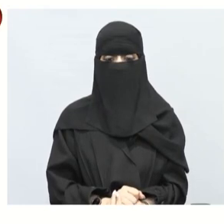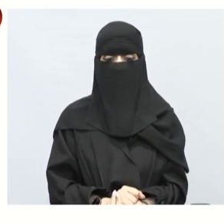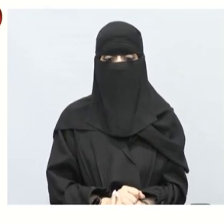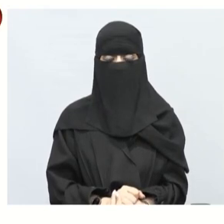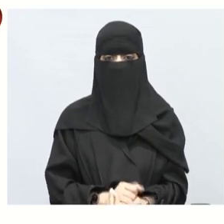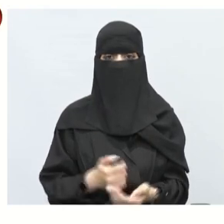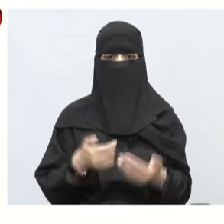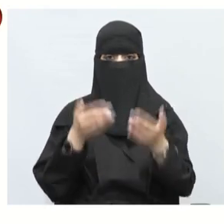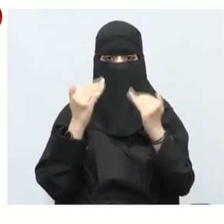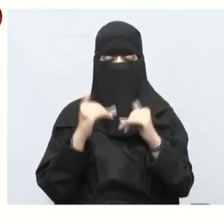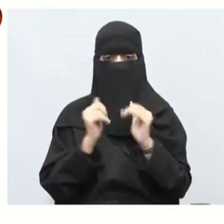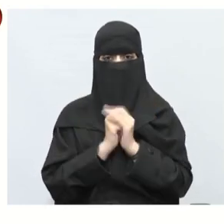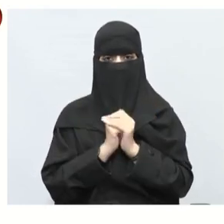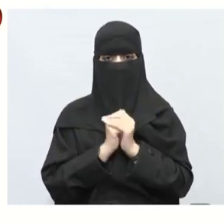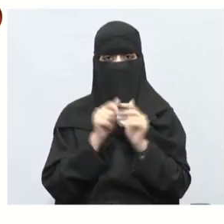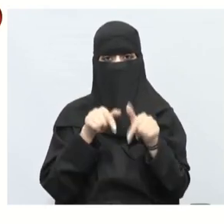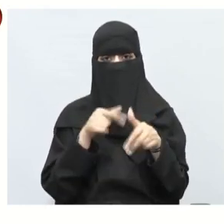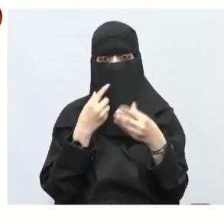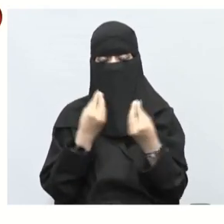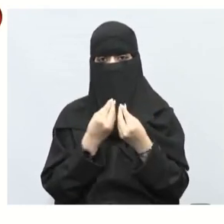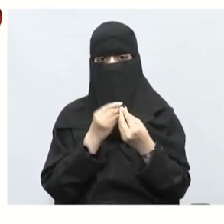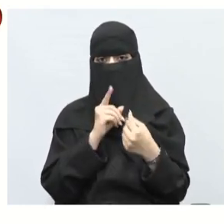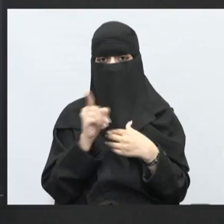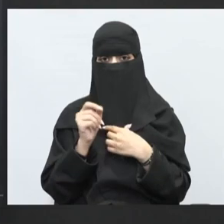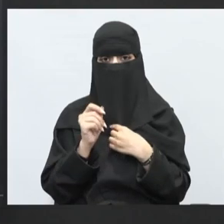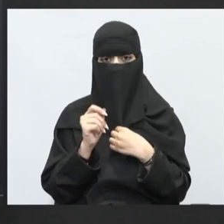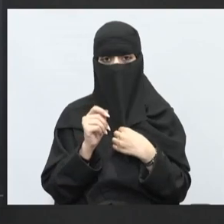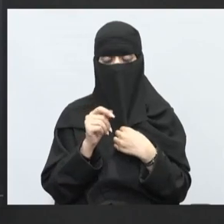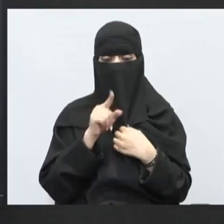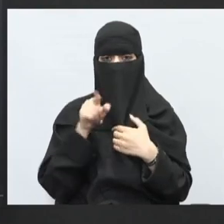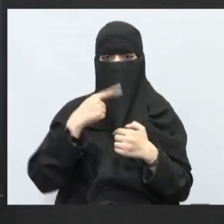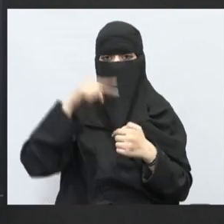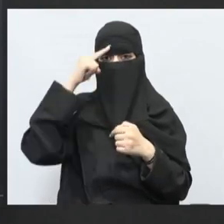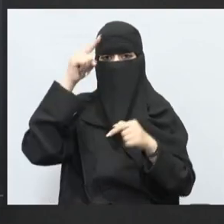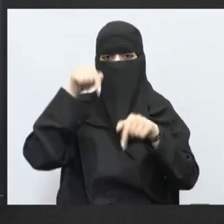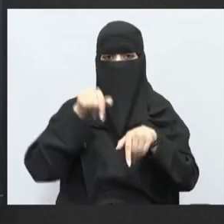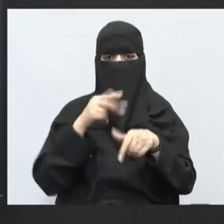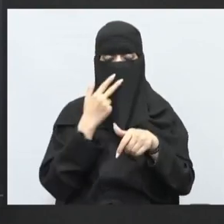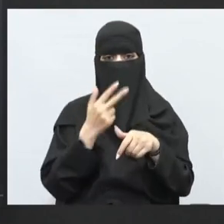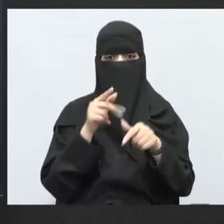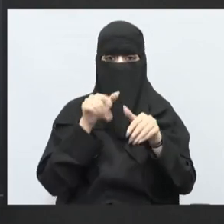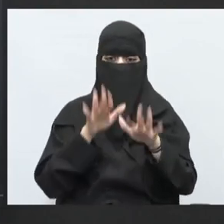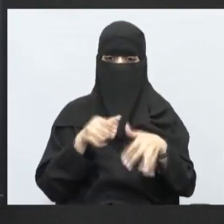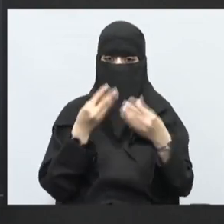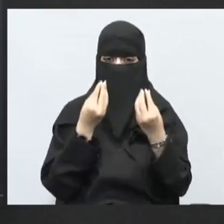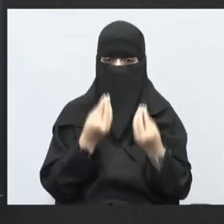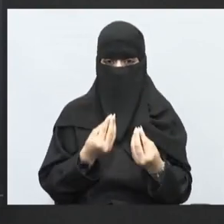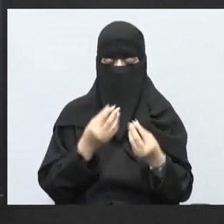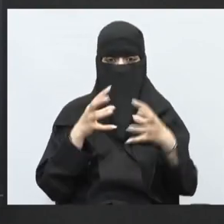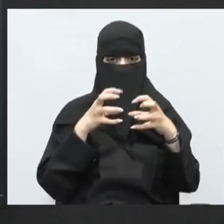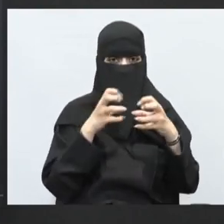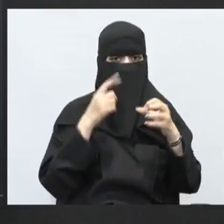طيب الآن الآن تعالوا أعزائي الطلاب والطالبات هذا المثال اللي قبل شوي نبي نقعد فيه شوي حتى نفهمه